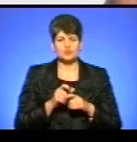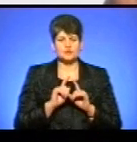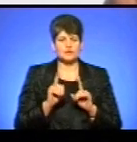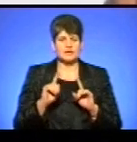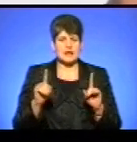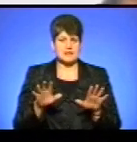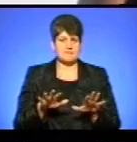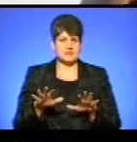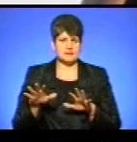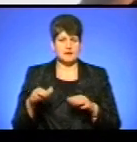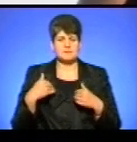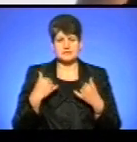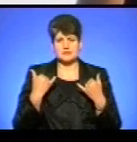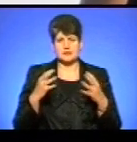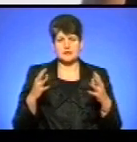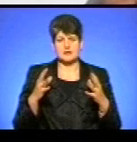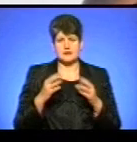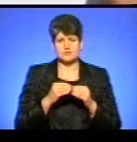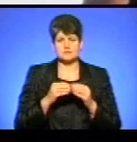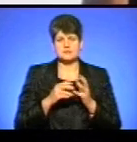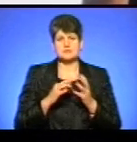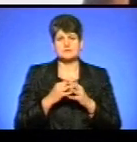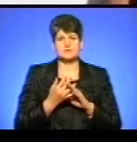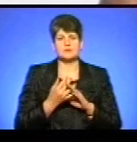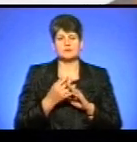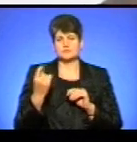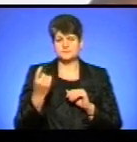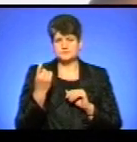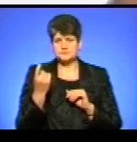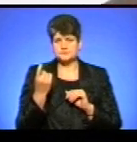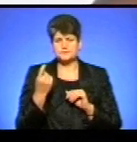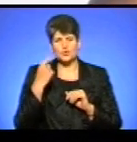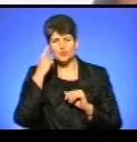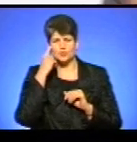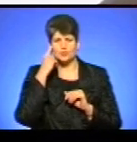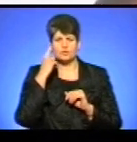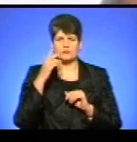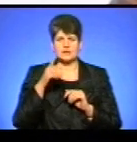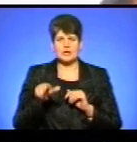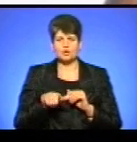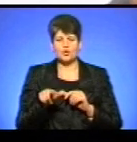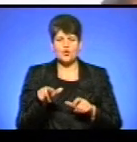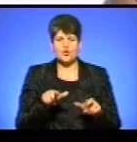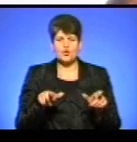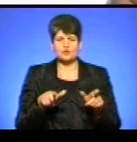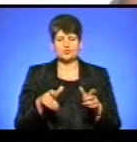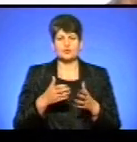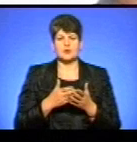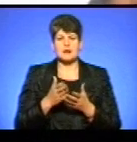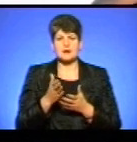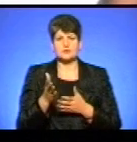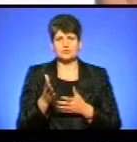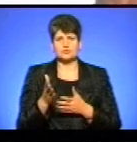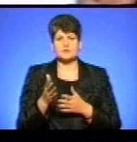місця. І ми зараз разом з аграріями, мудрими аграріями, думаємо над дорожньою картою таких, як кажуть,